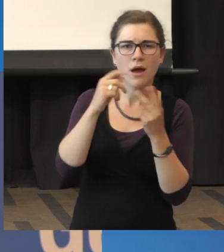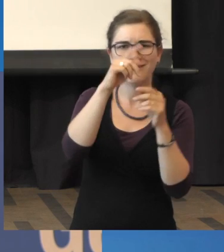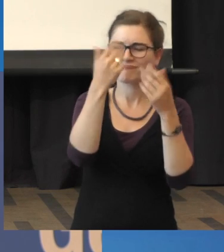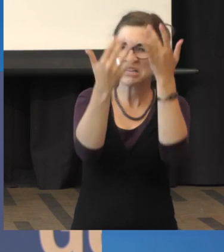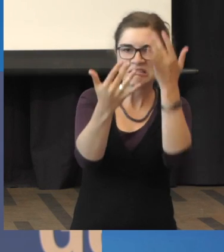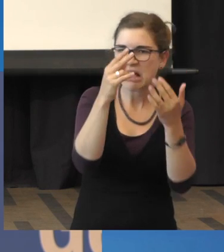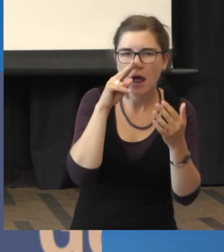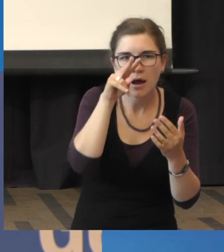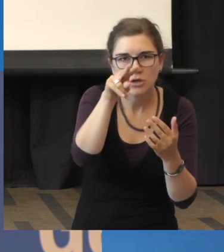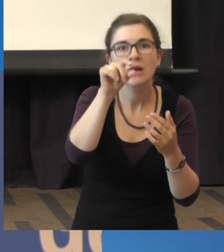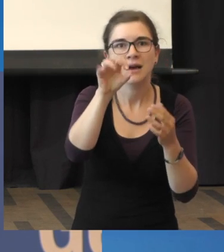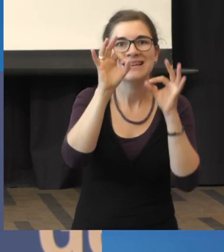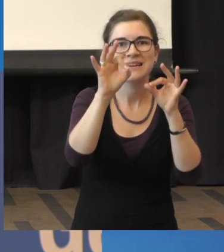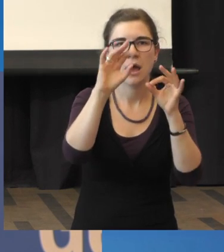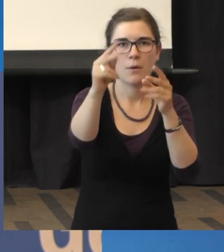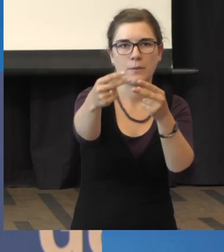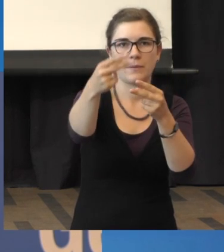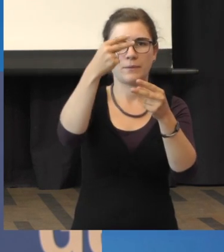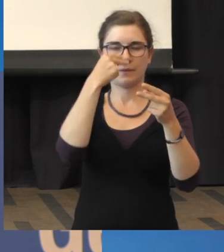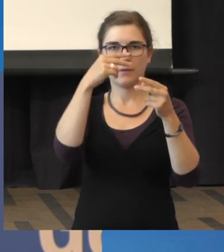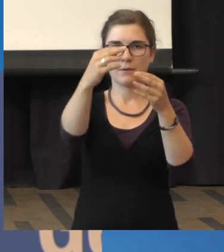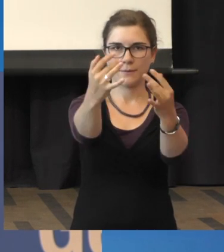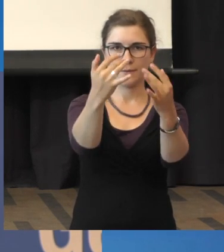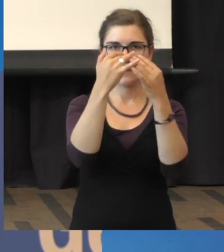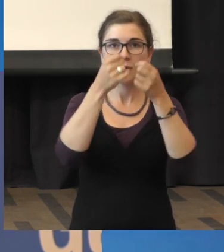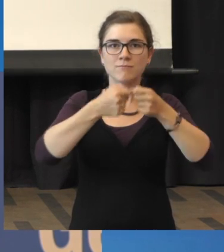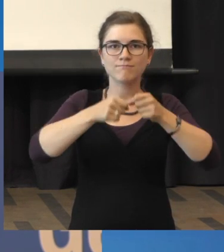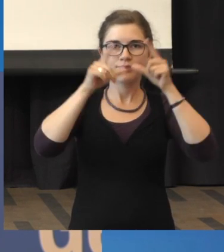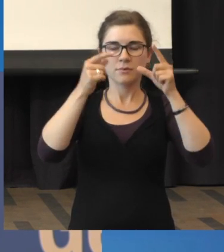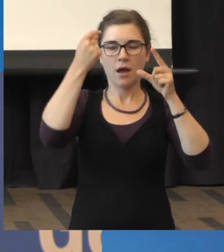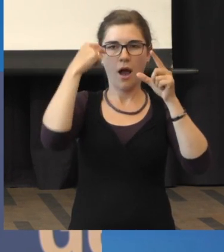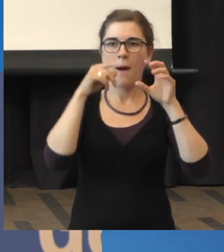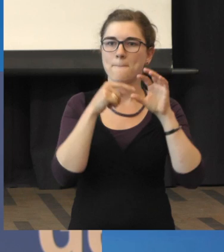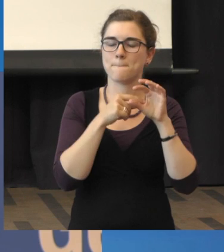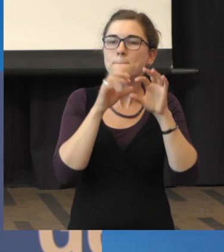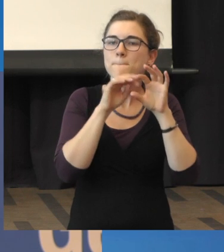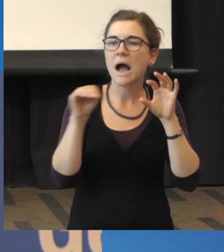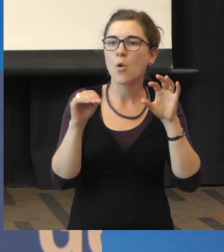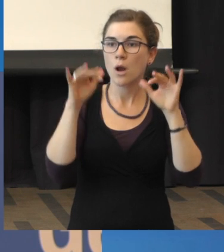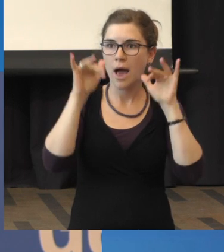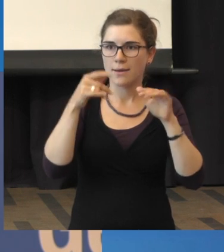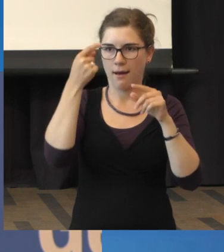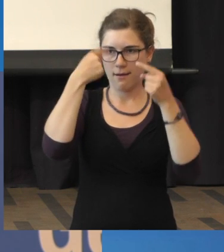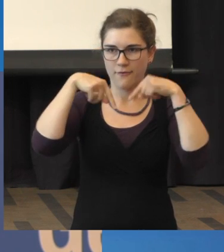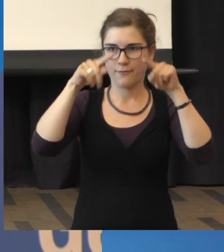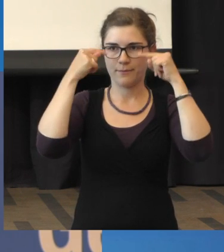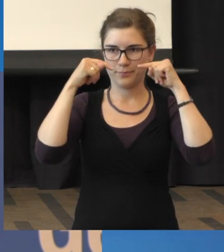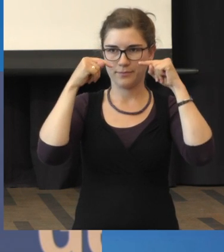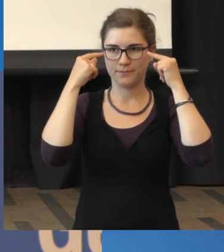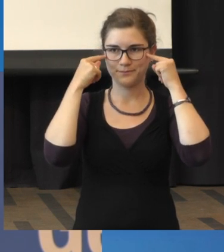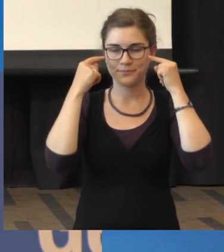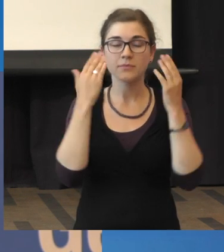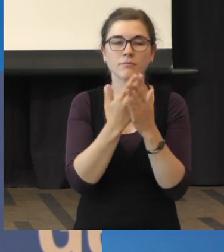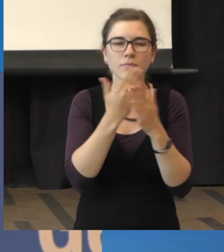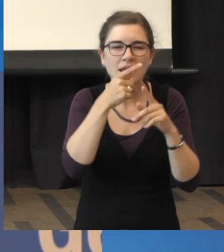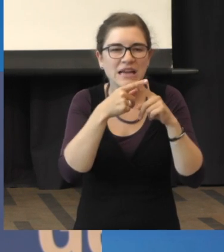an, genau das wird auf die Makula abgebildet. Deshalb ist die Region relativ kritisch und wichtig. Hier sehen wir nochmal